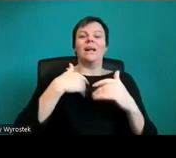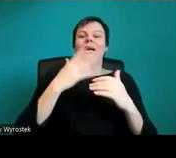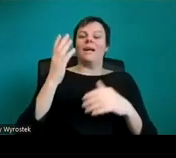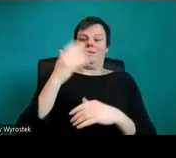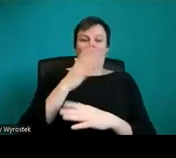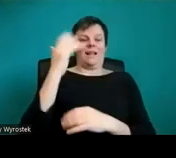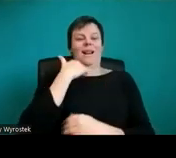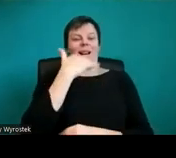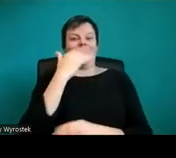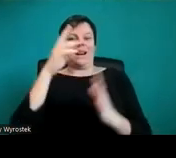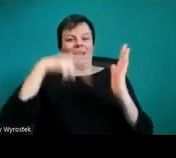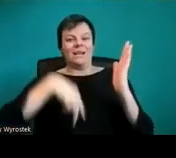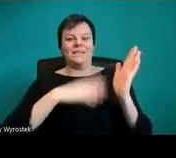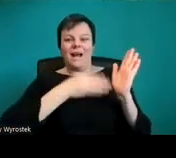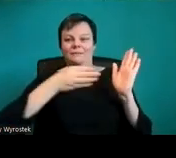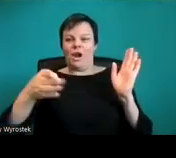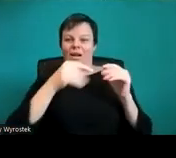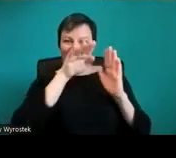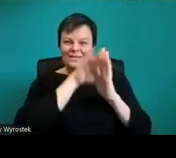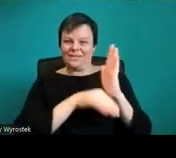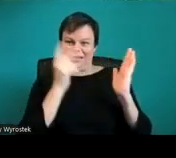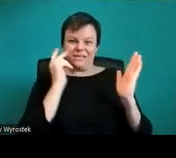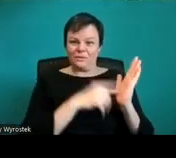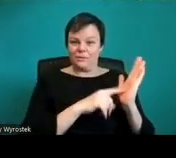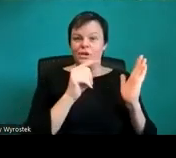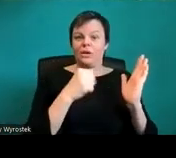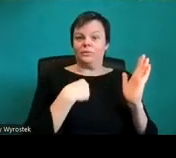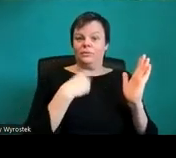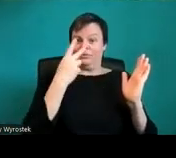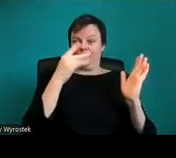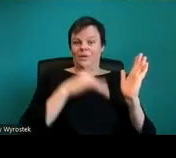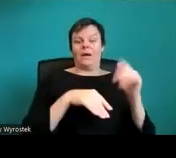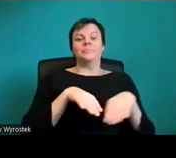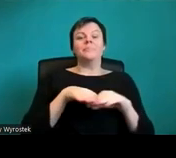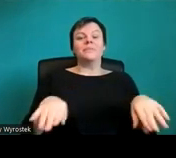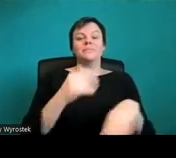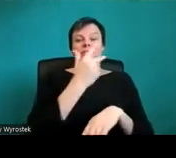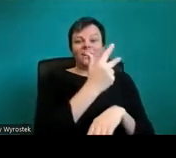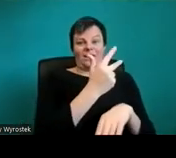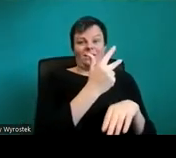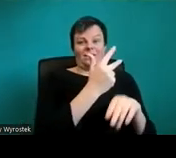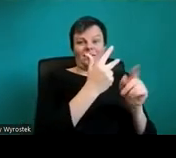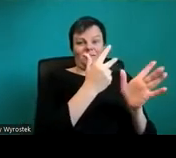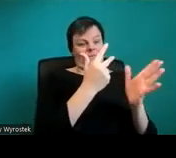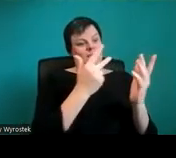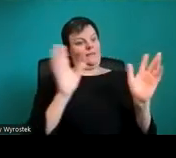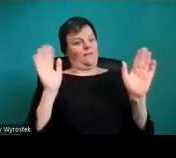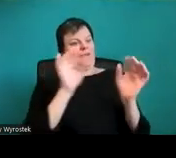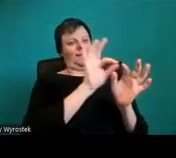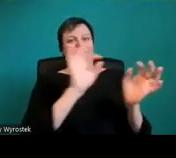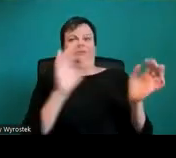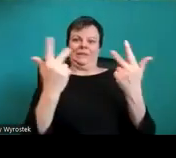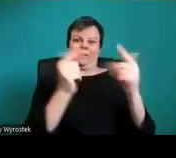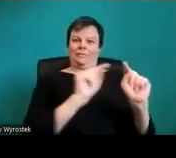Fliegen mit einer Klappe geschlagen. Ich sehe die Reihenfolge der Elemente, sehe, ob sie dekorativ sind oder nicht.